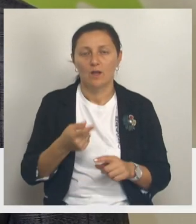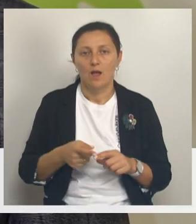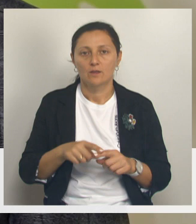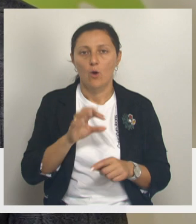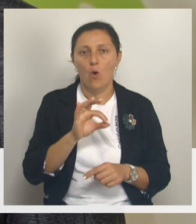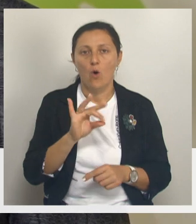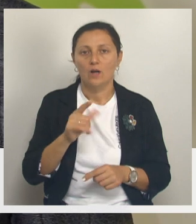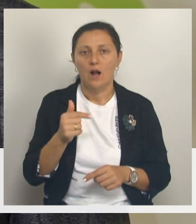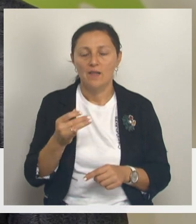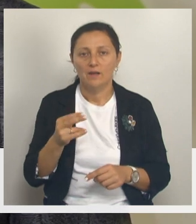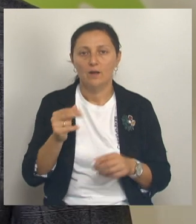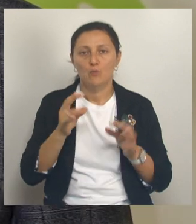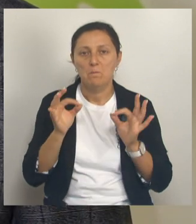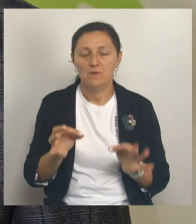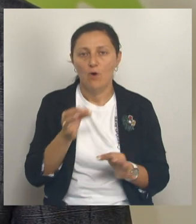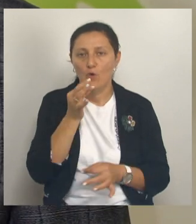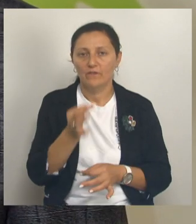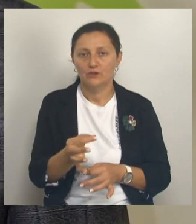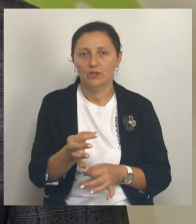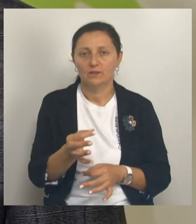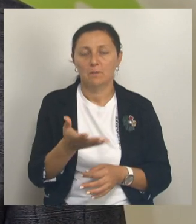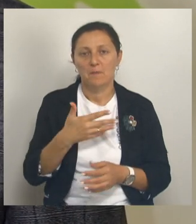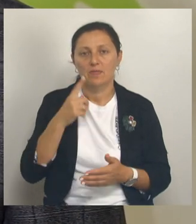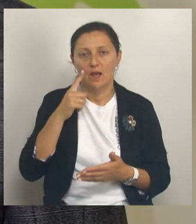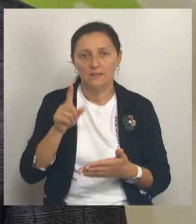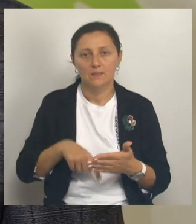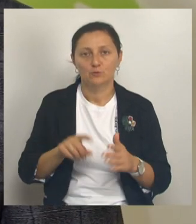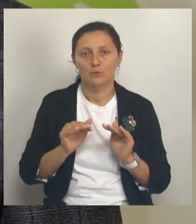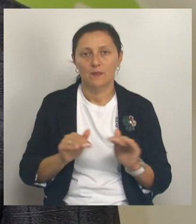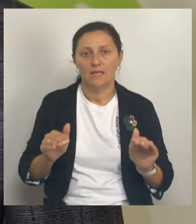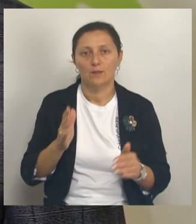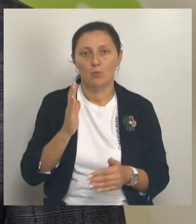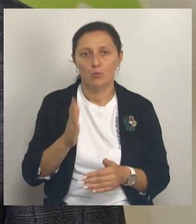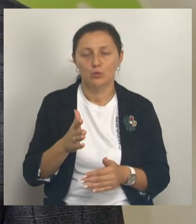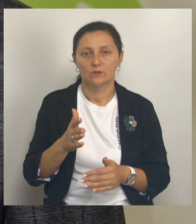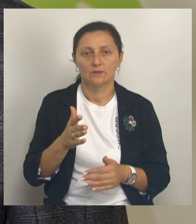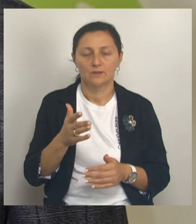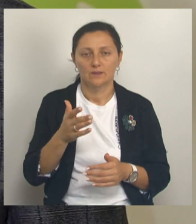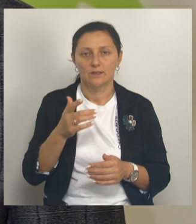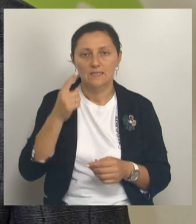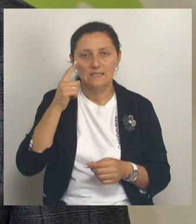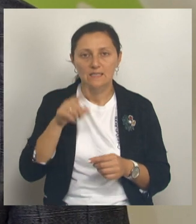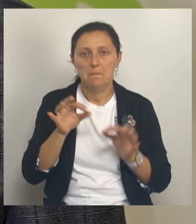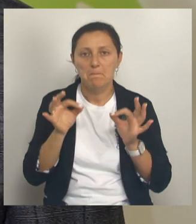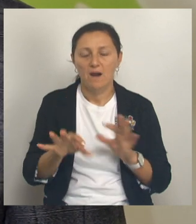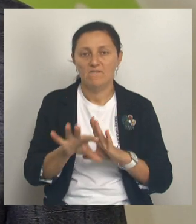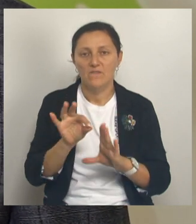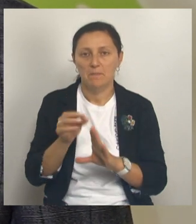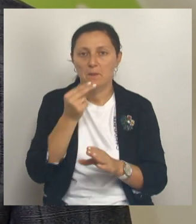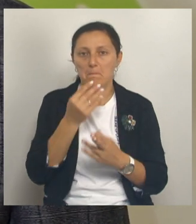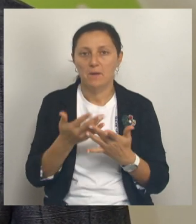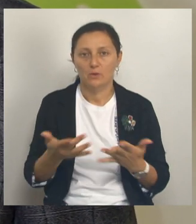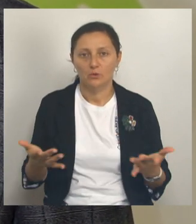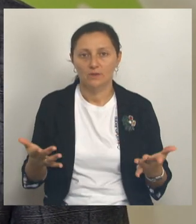вопросу отвечает. И мы надеемся, что дети будут осознаннее подходить к выбору продукции. И